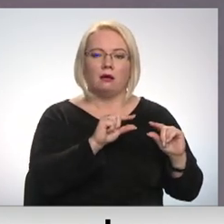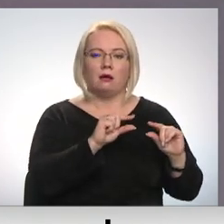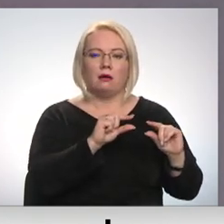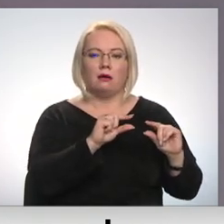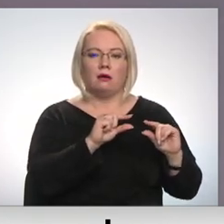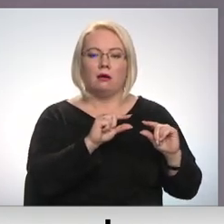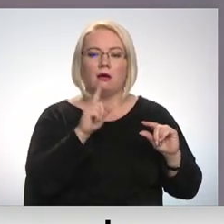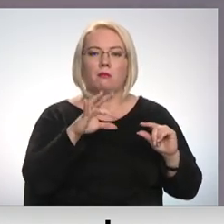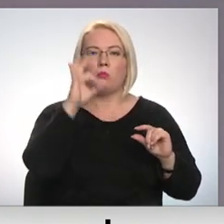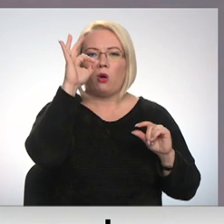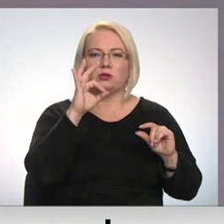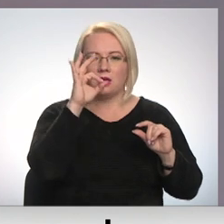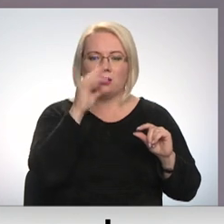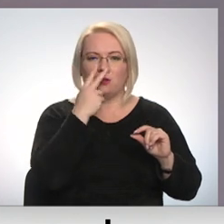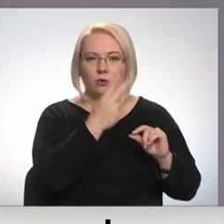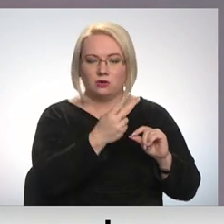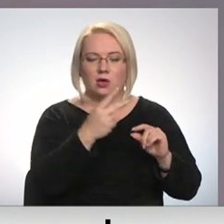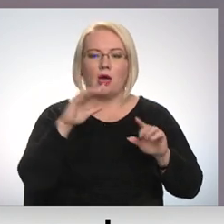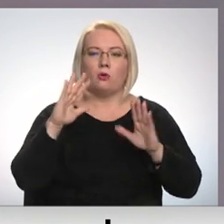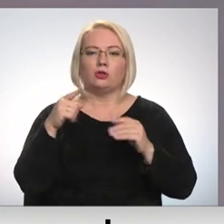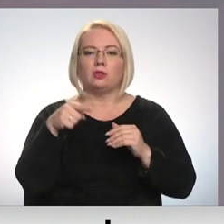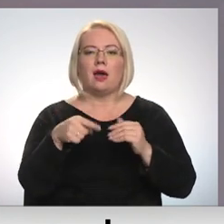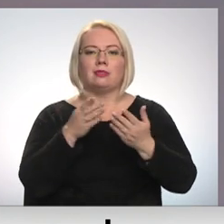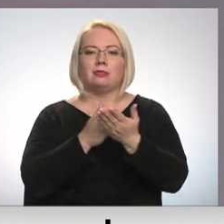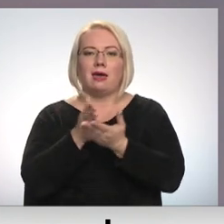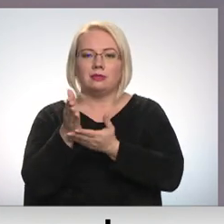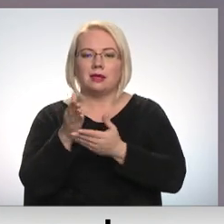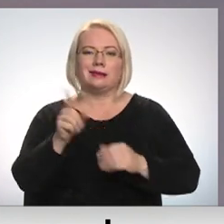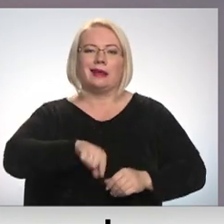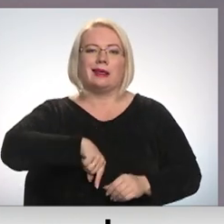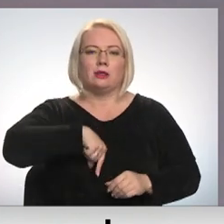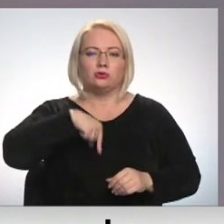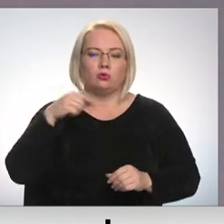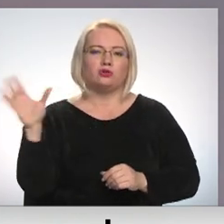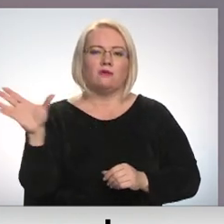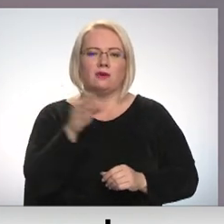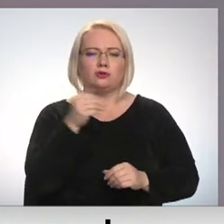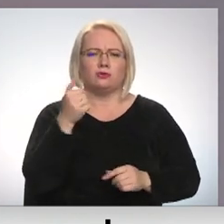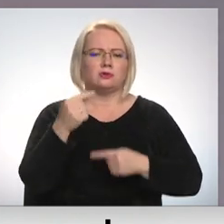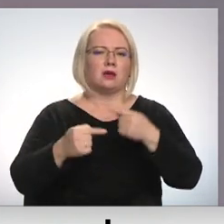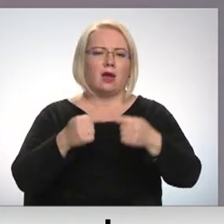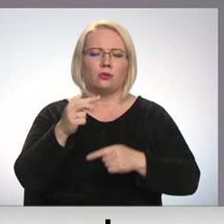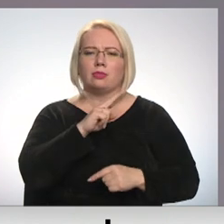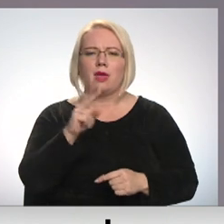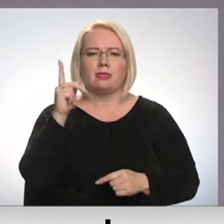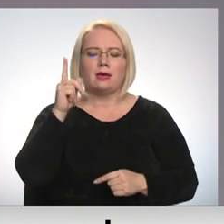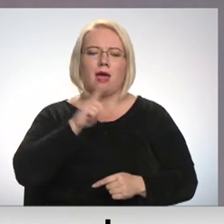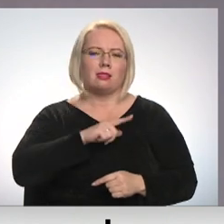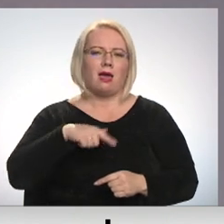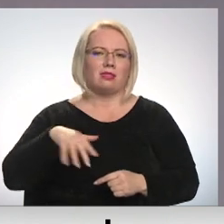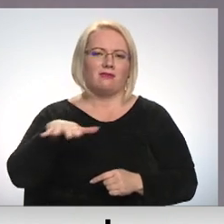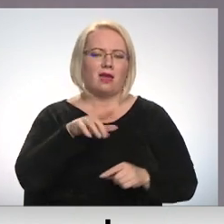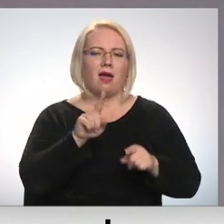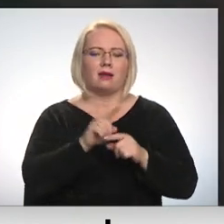Tiem procentiem. Šī tendence ir ilgstoši jau visus gadus, bet tikai Latvijā, bet arī